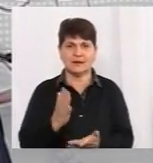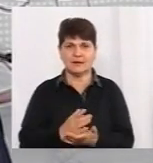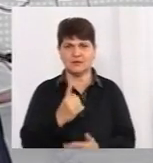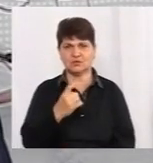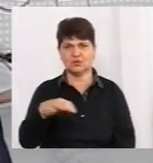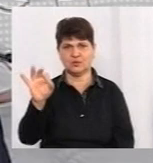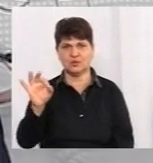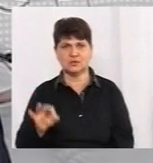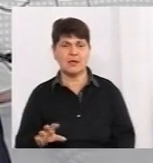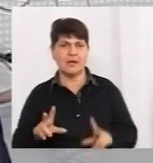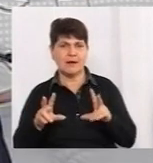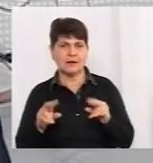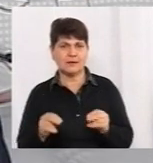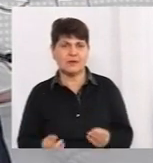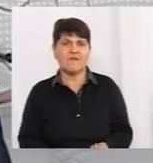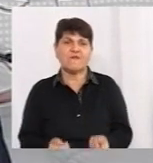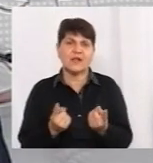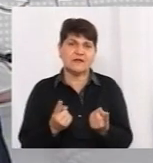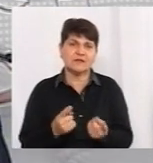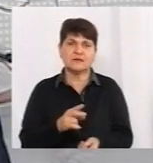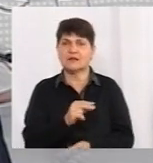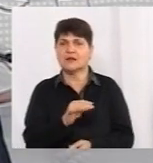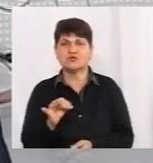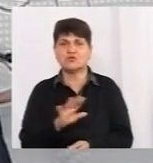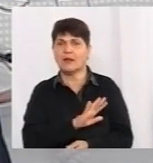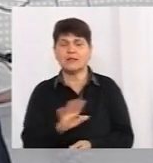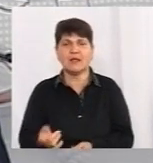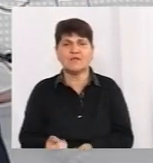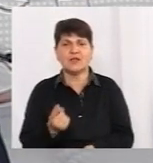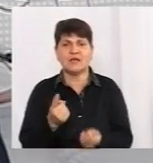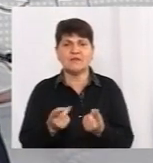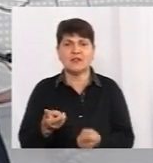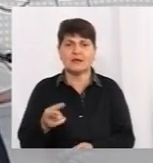стопроцентною грантією виявлення чи не виявлення. От зараз вже є